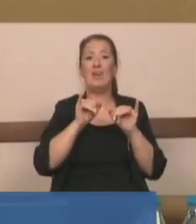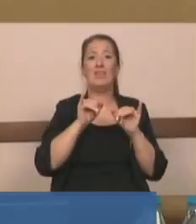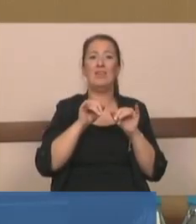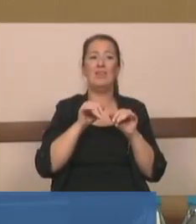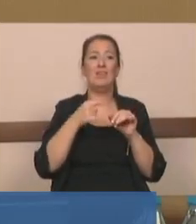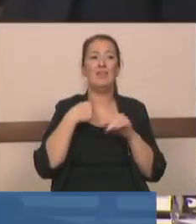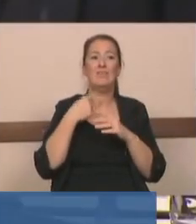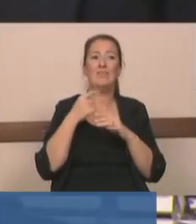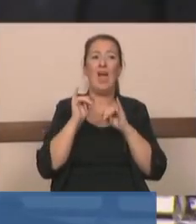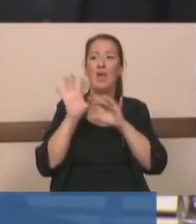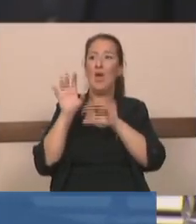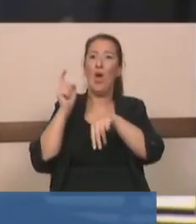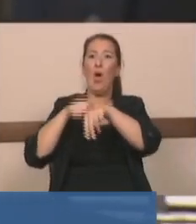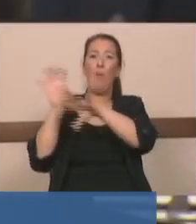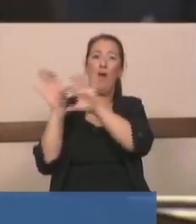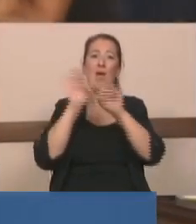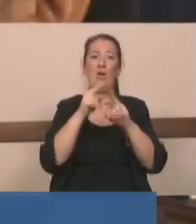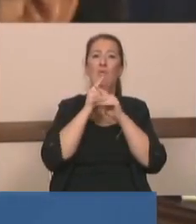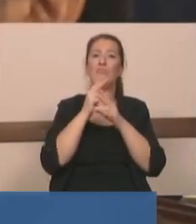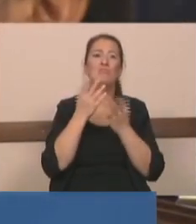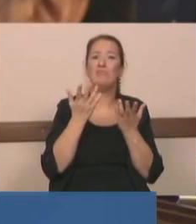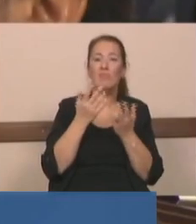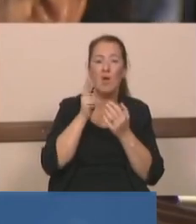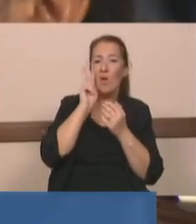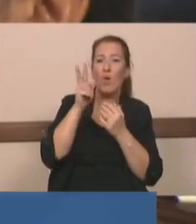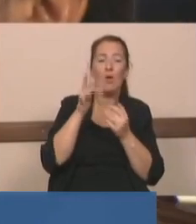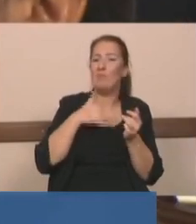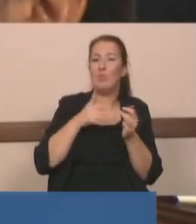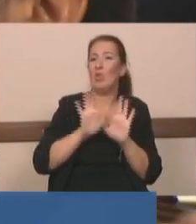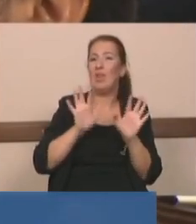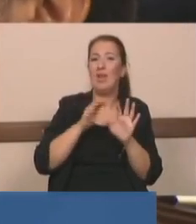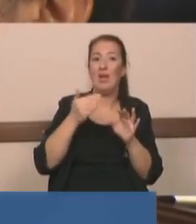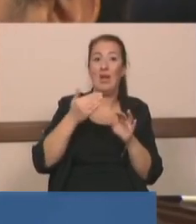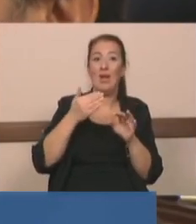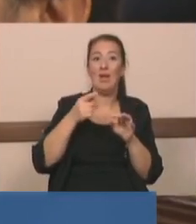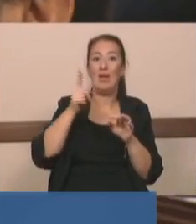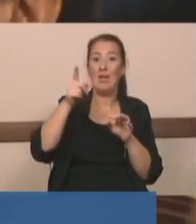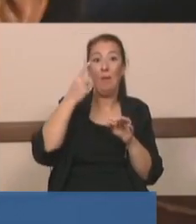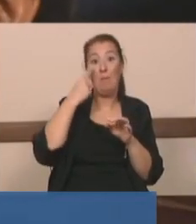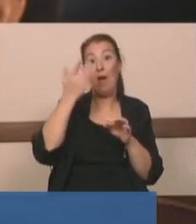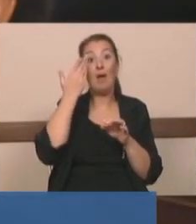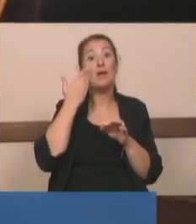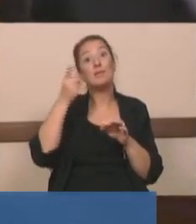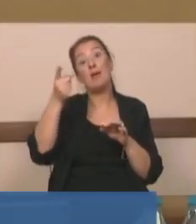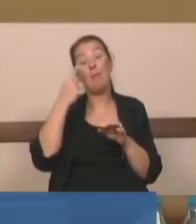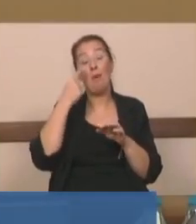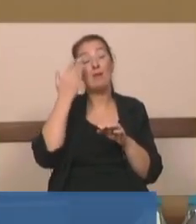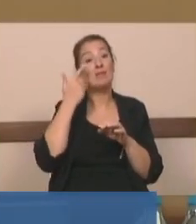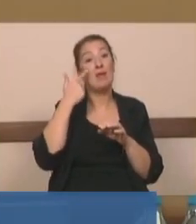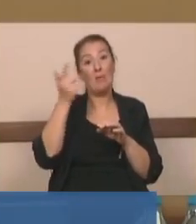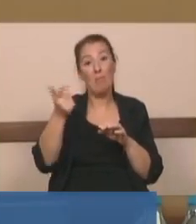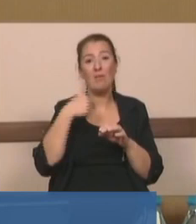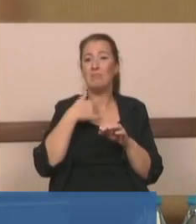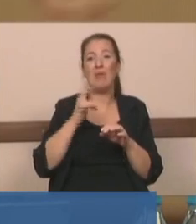diyecekti. Çok yani hiç sempatik değildi. Beni taklit ederek konuştunuz, görüntülerde izleyin. İzleyin, görüntülerde ben size